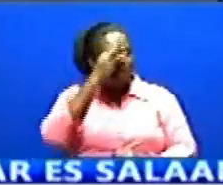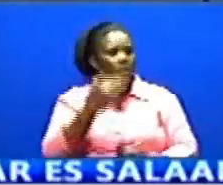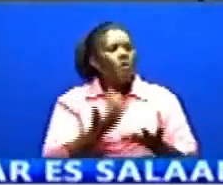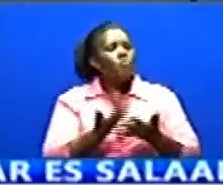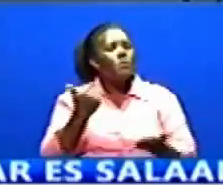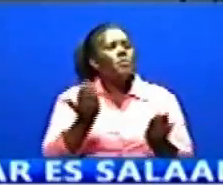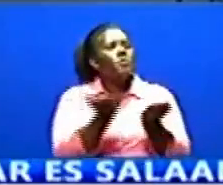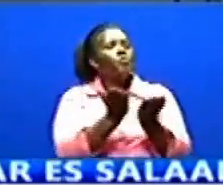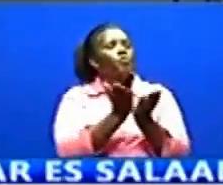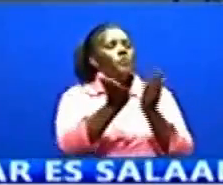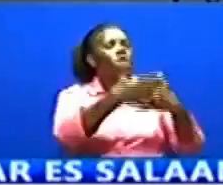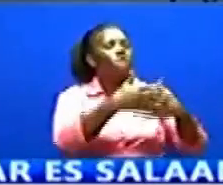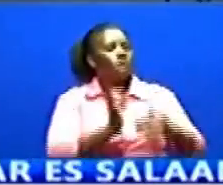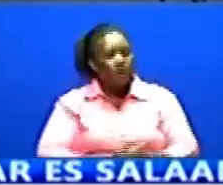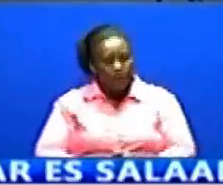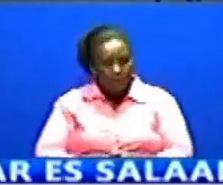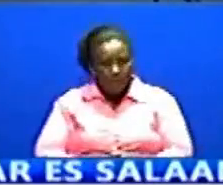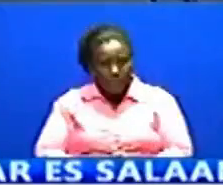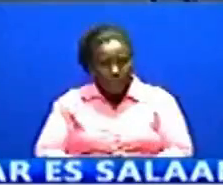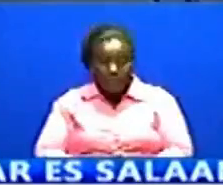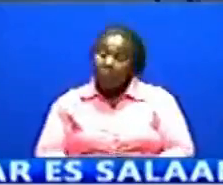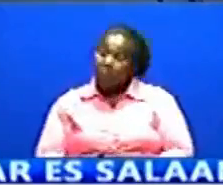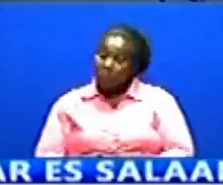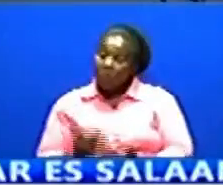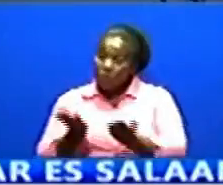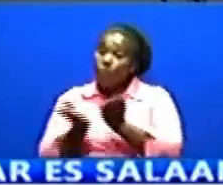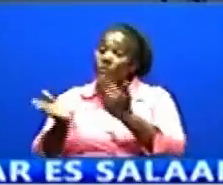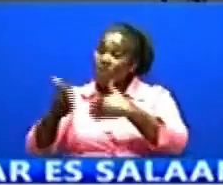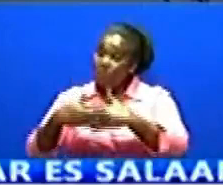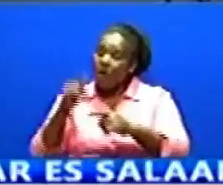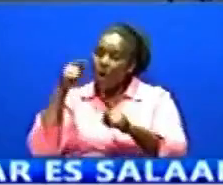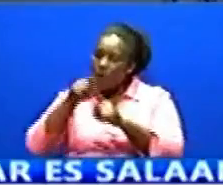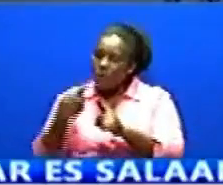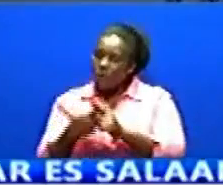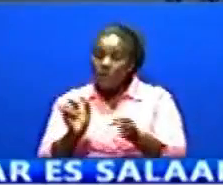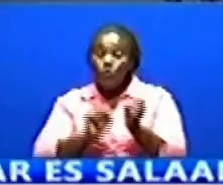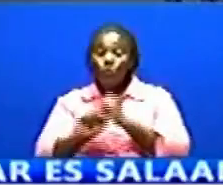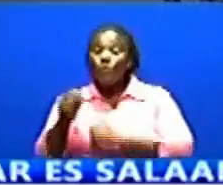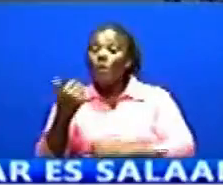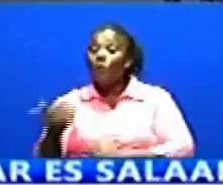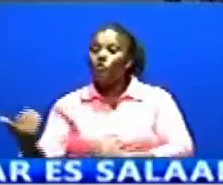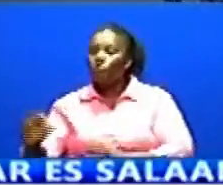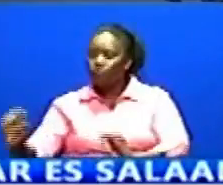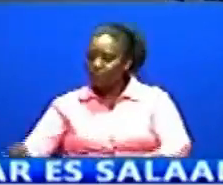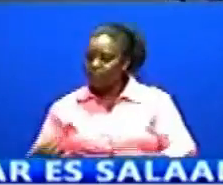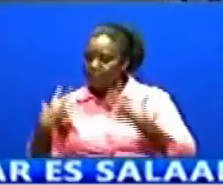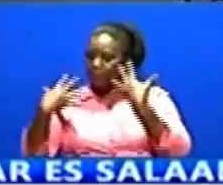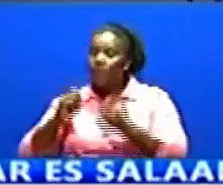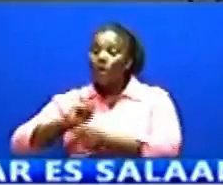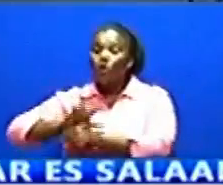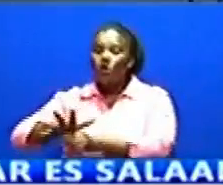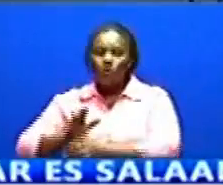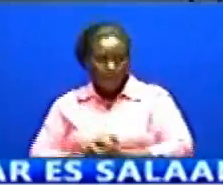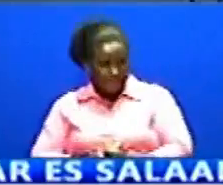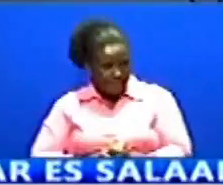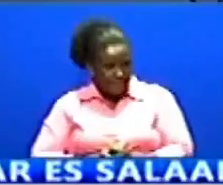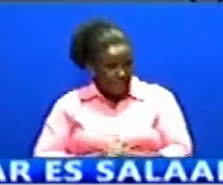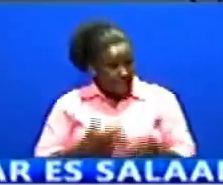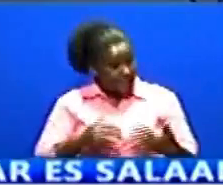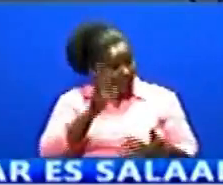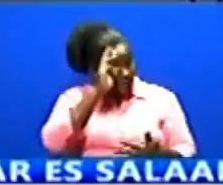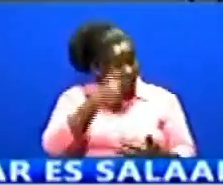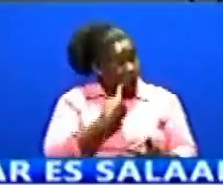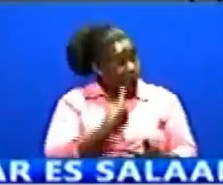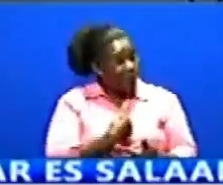Shule zimefungwa Hili kuzuhia watoto kukua kwenye mkusanyiko wa watu Ambako wanaweza kupata mambukizi Sasa wewe kwa sabu shule